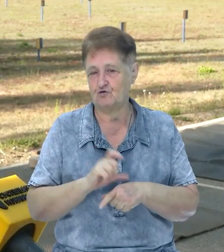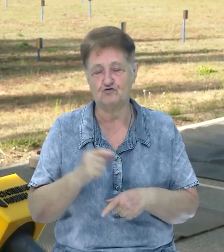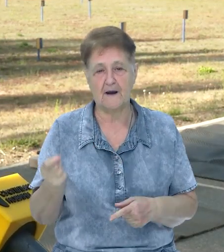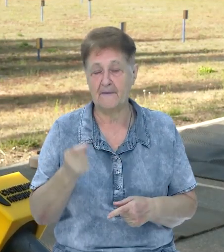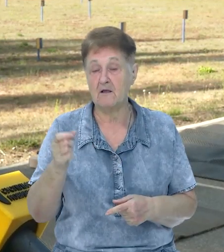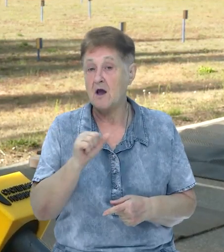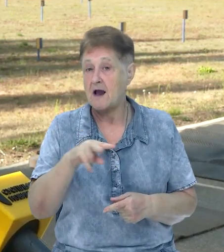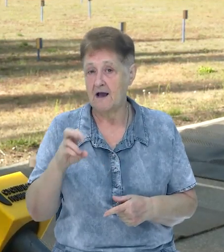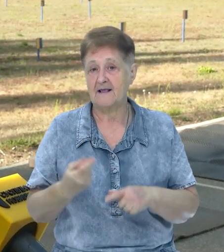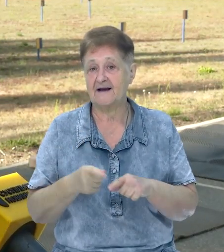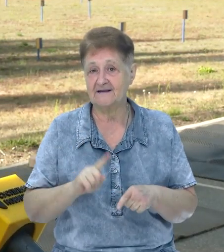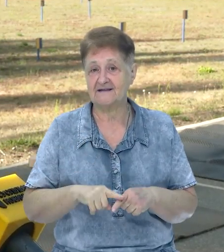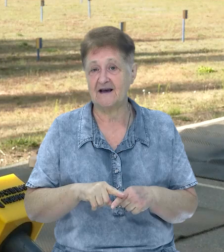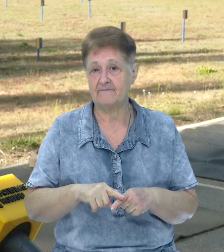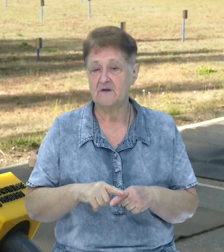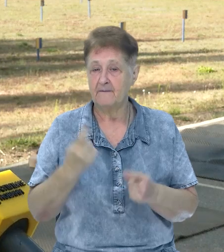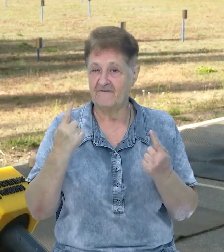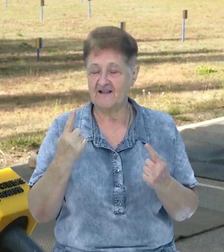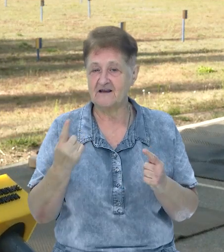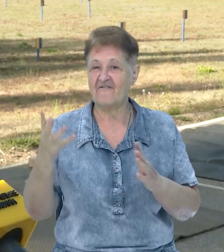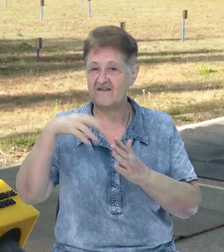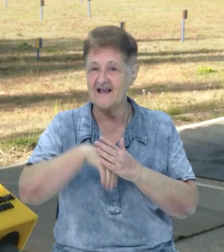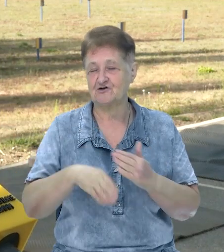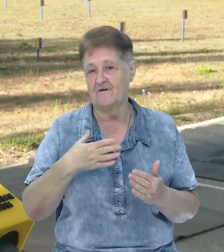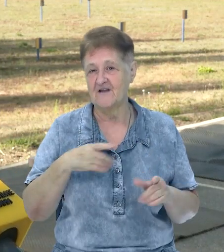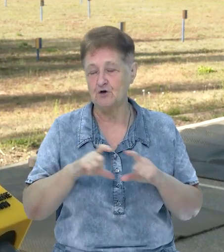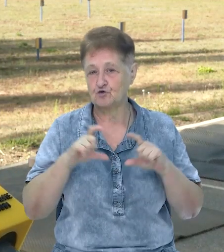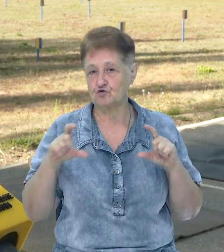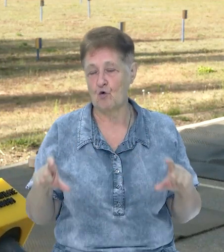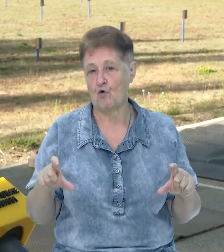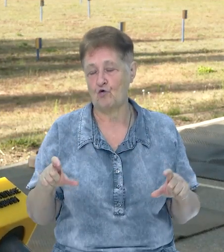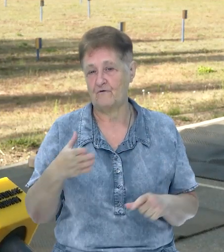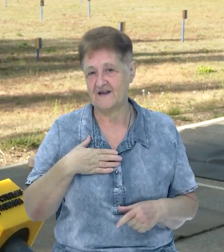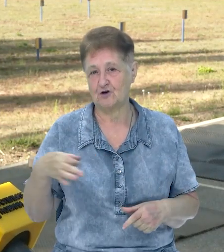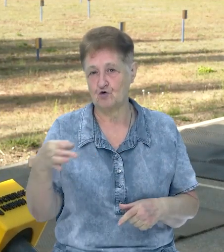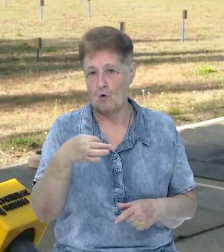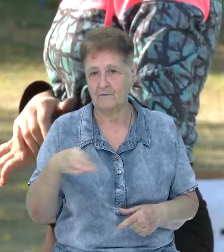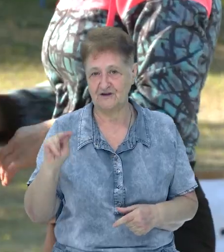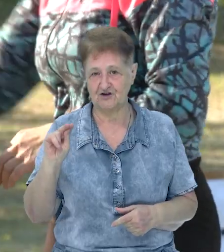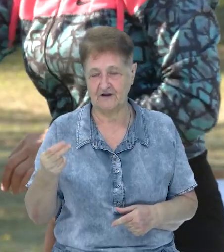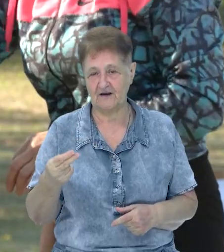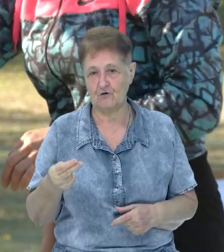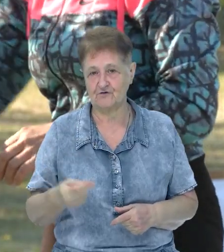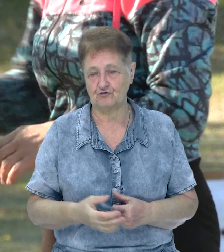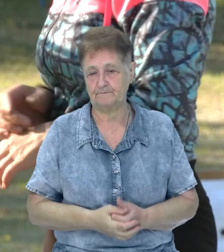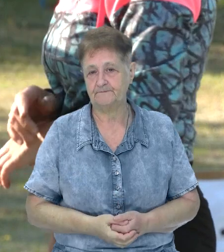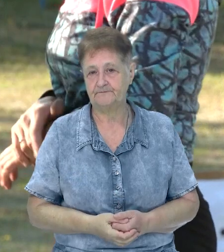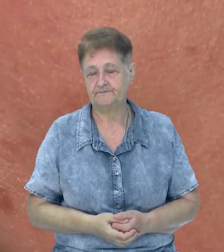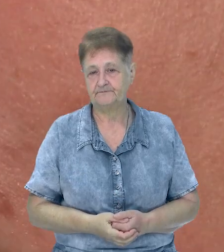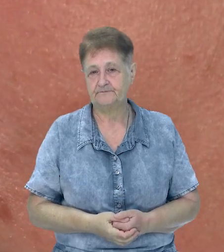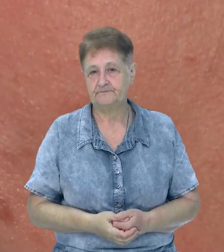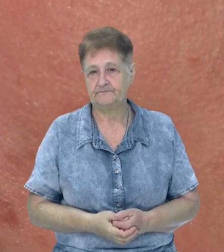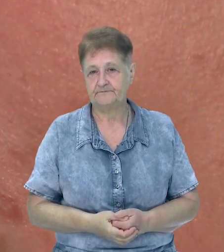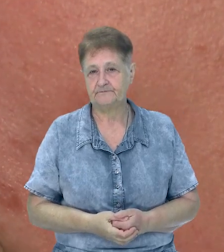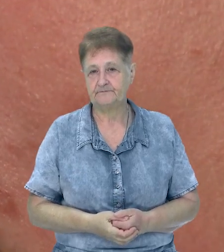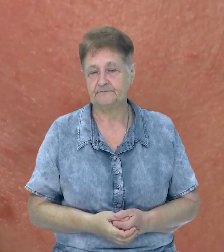мала кількість, але це суттєвий внесок в нашу школу, в нашу область Чернігівську. Олександра Мілашевська, Роман Репа,